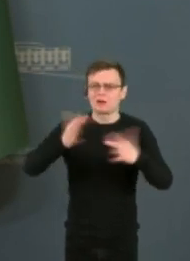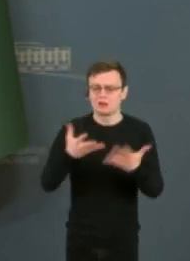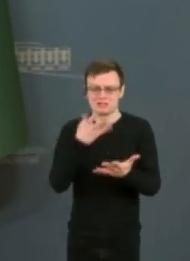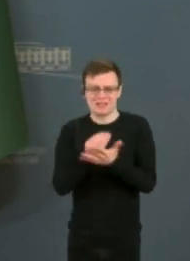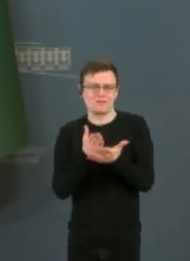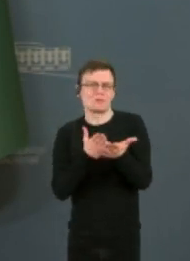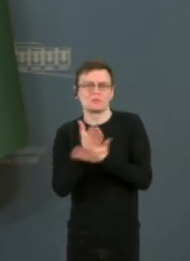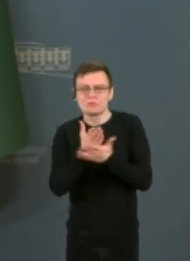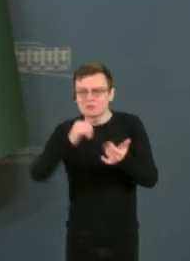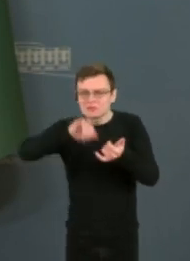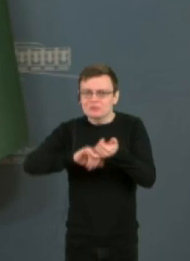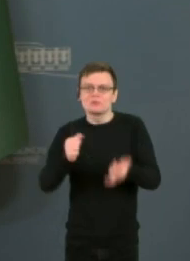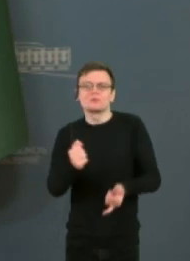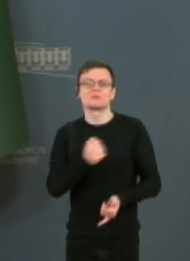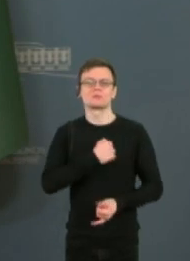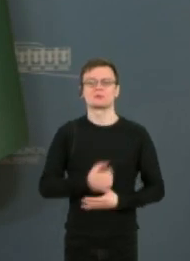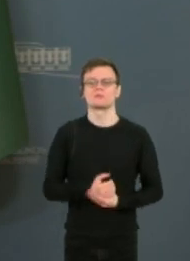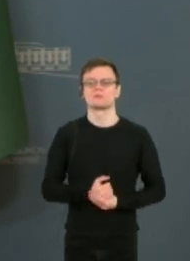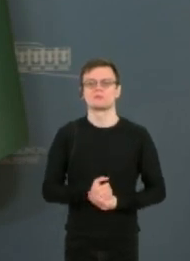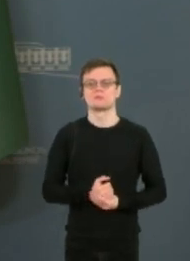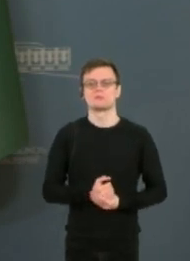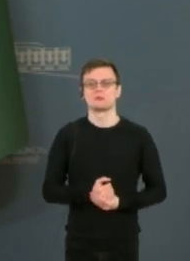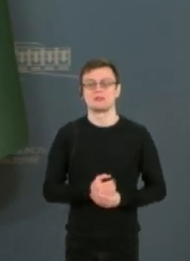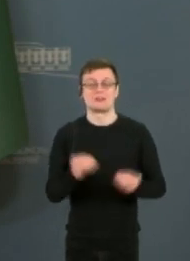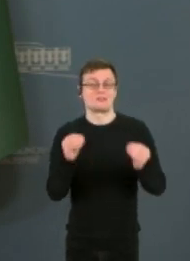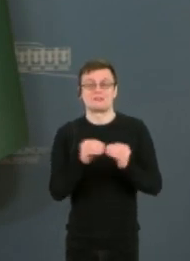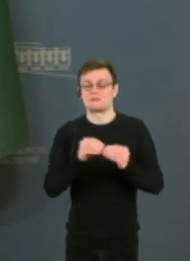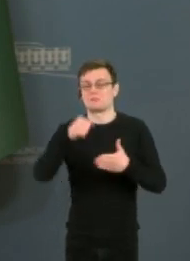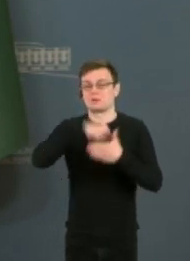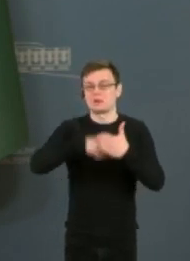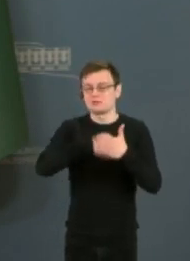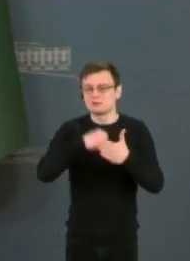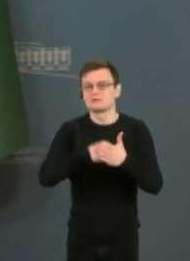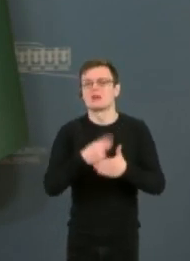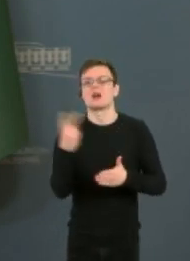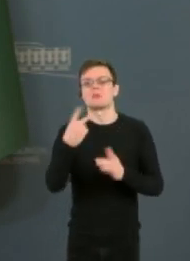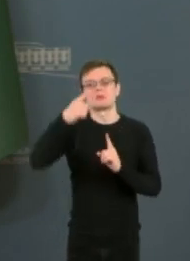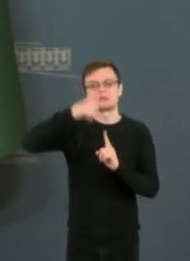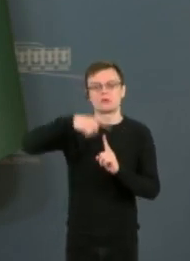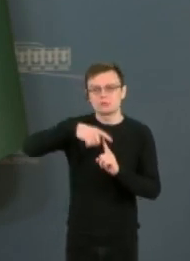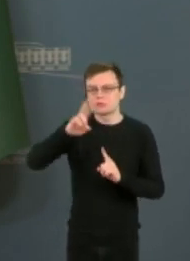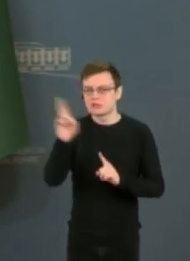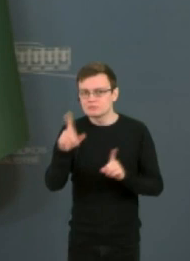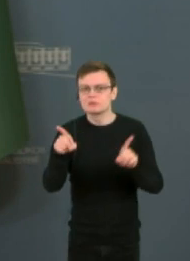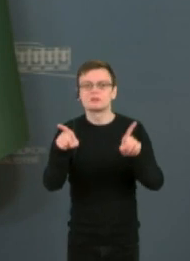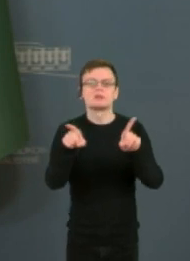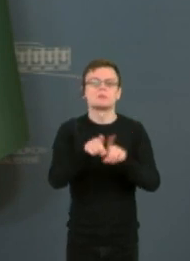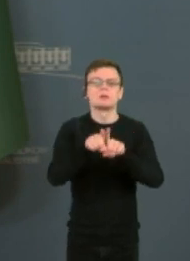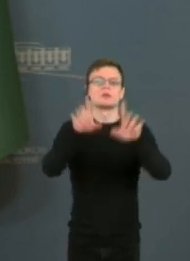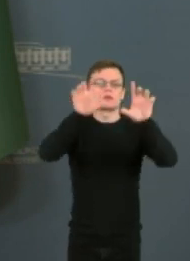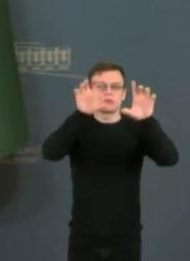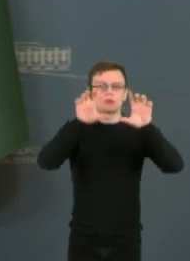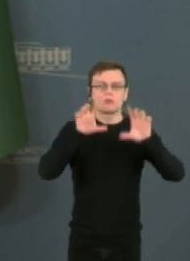patirties ir dėl tų pačių priežasčių turbūt ir mūsų abiejų tautų republika ir jos konstitucija. Negalėjo